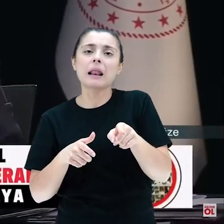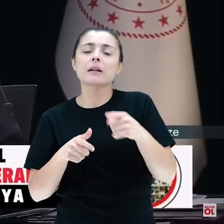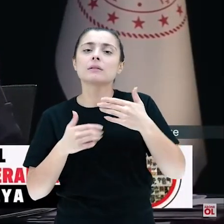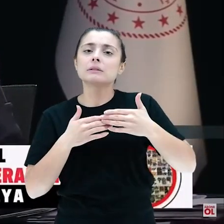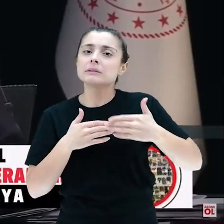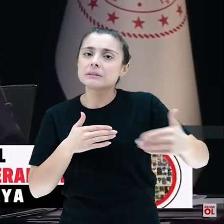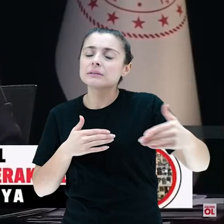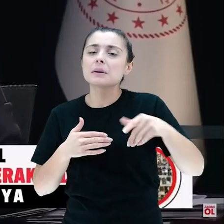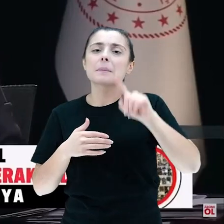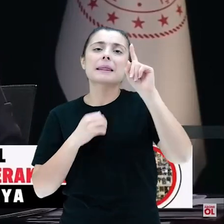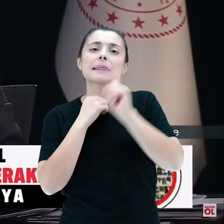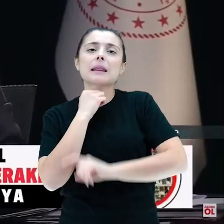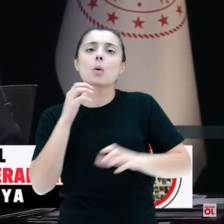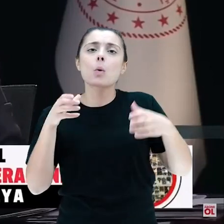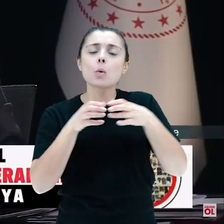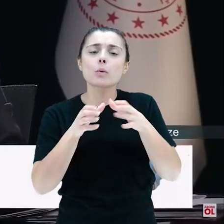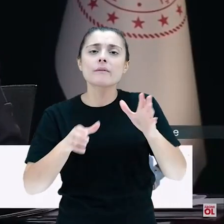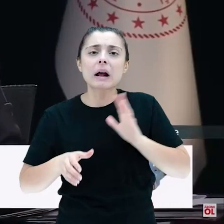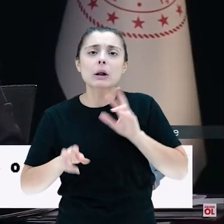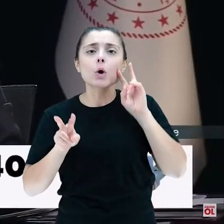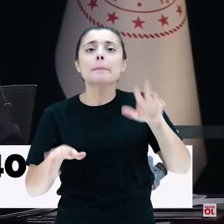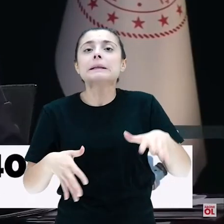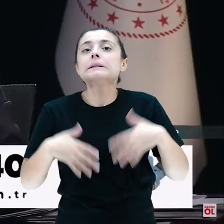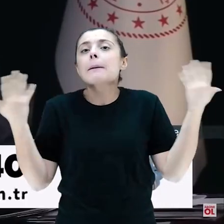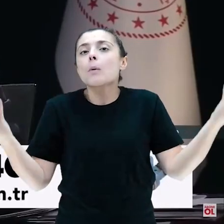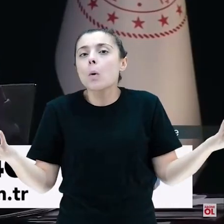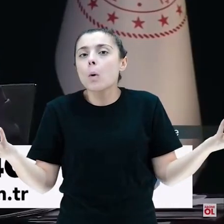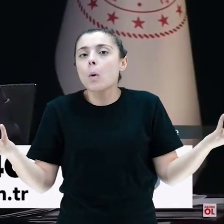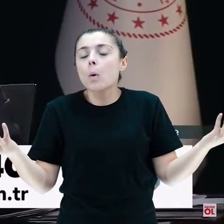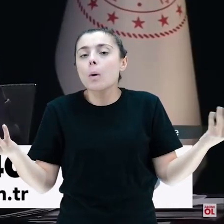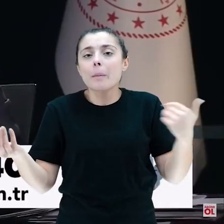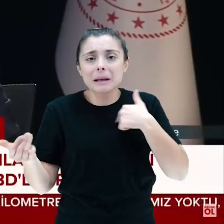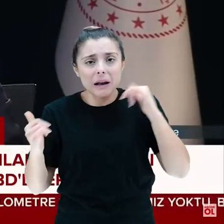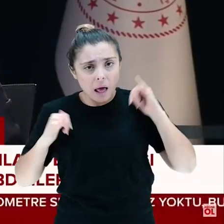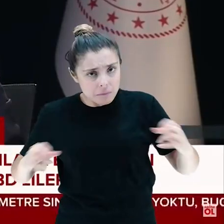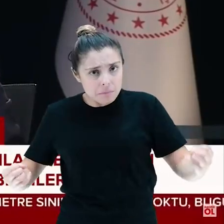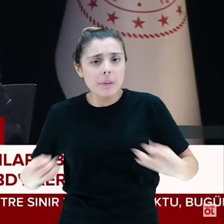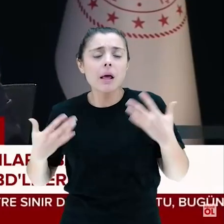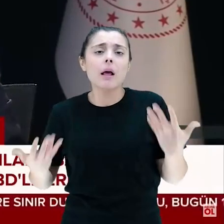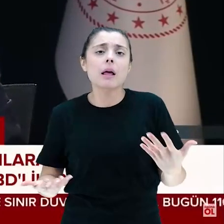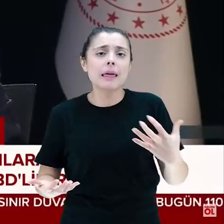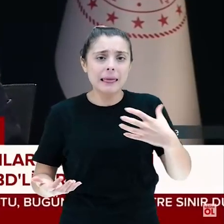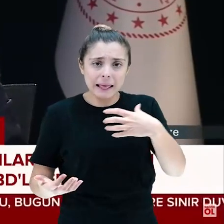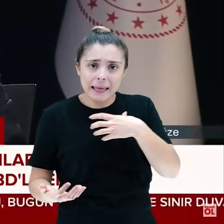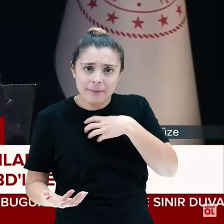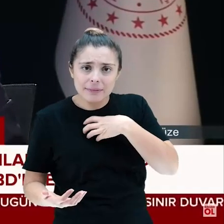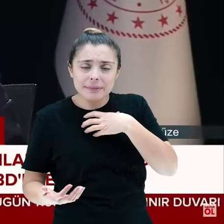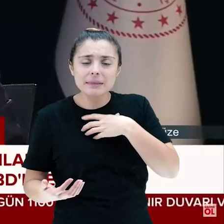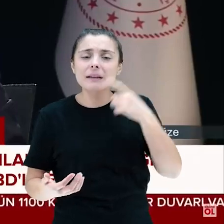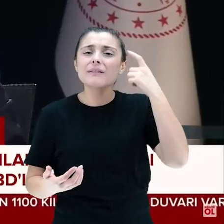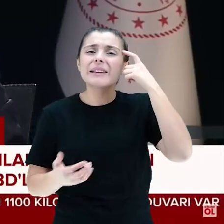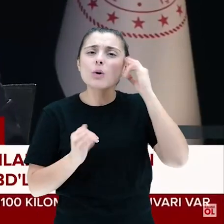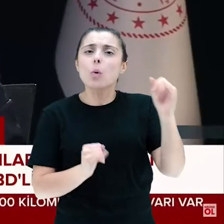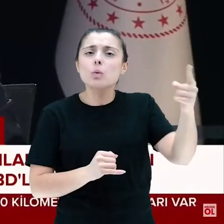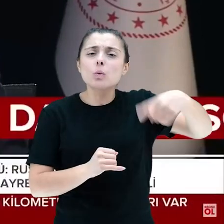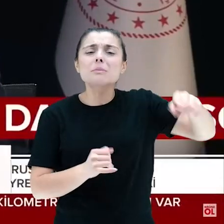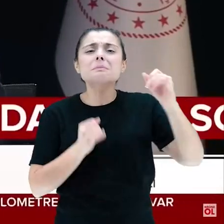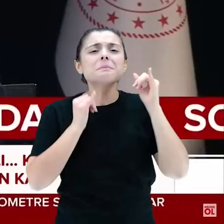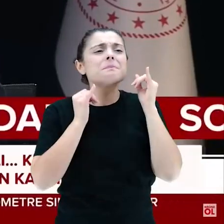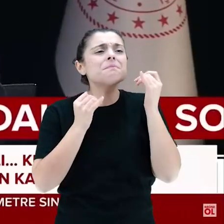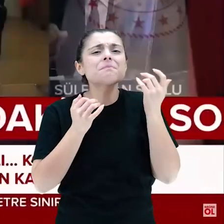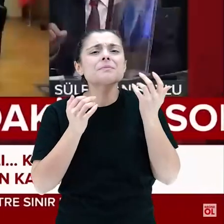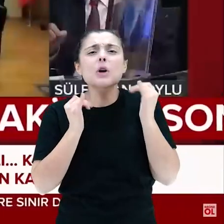bu ülkede geleceklerinde bir terör örgütünün varlığını görmek istemiyorlar. Bizim yakamızdan düşün. Kendi sapkın